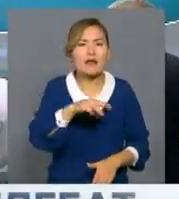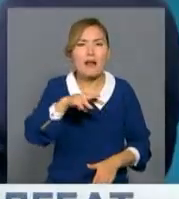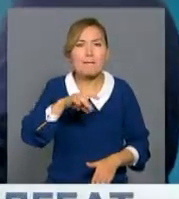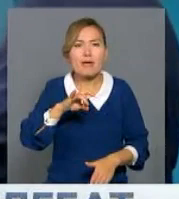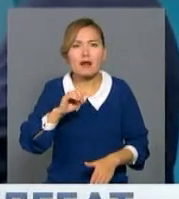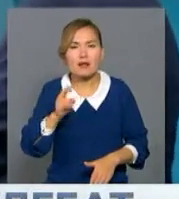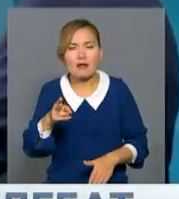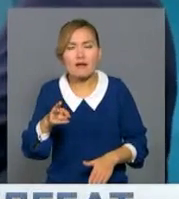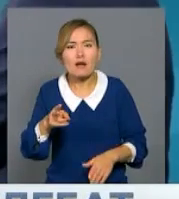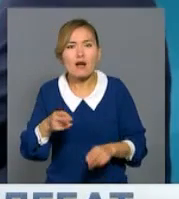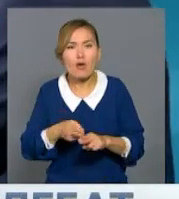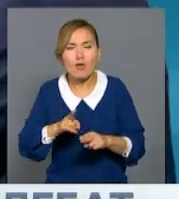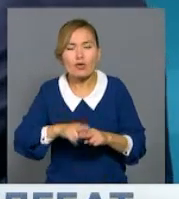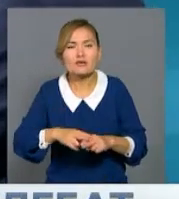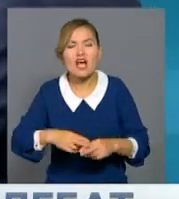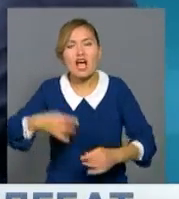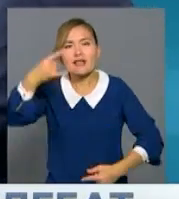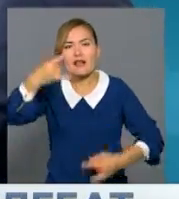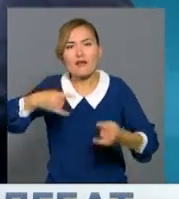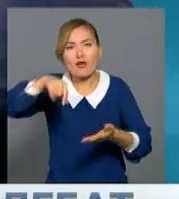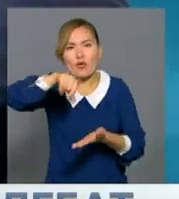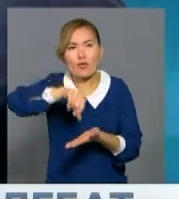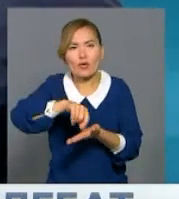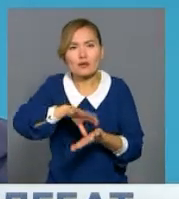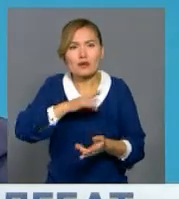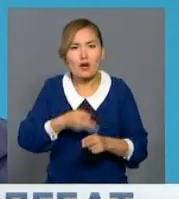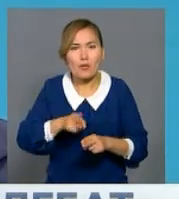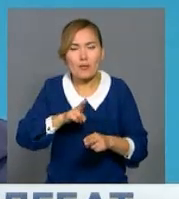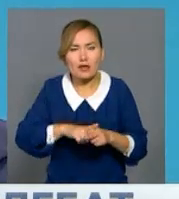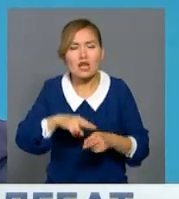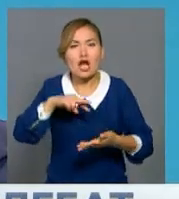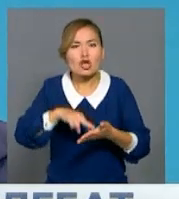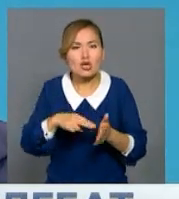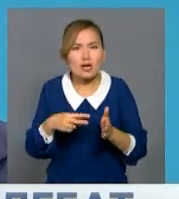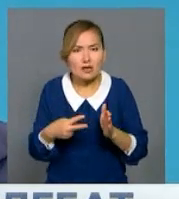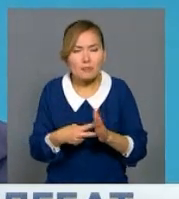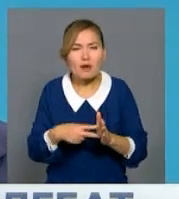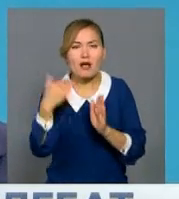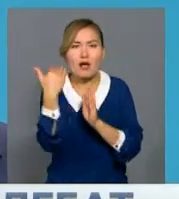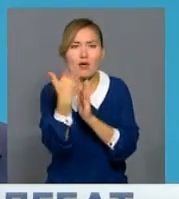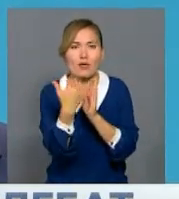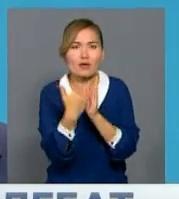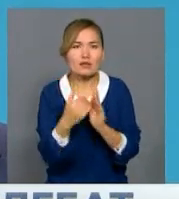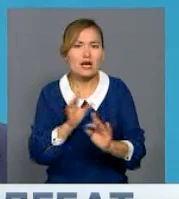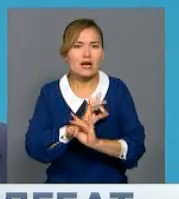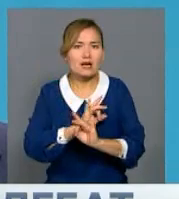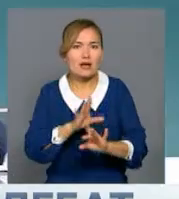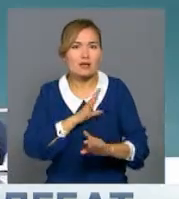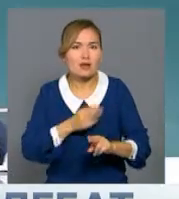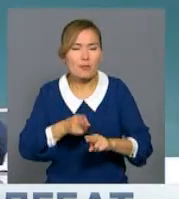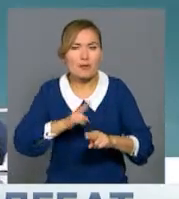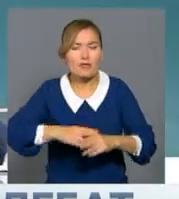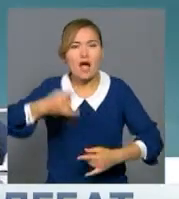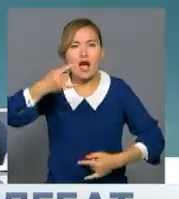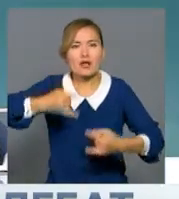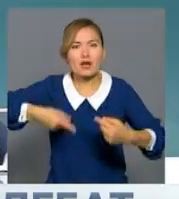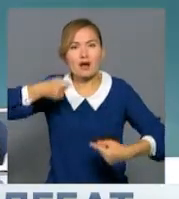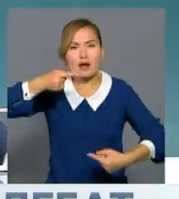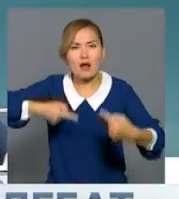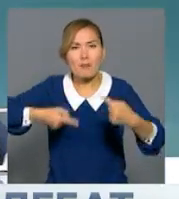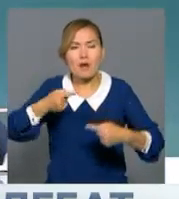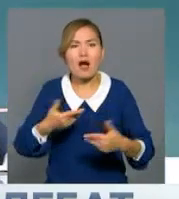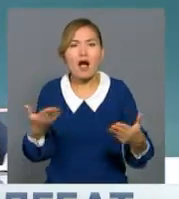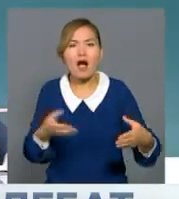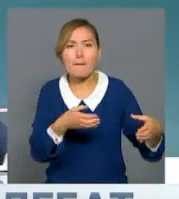Шултстың арасында теледебат өтті. Бұл саяси додалдындағы жоспарланған жалғыз пікірталас. Сарапшылар теледебат қазір қай